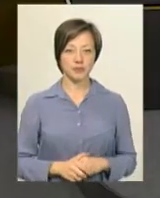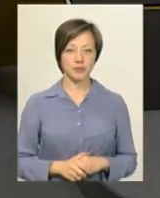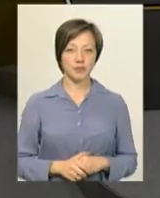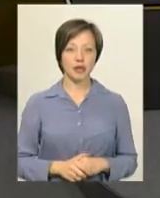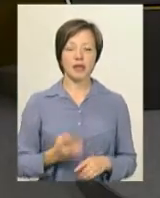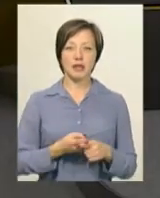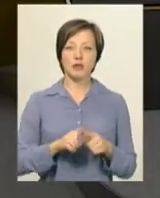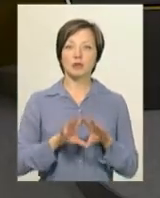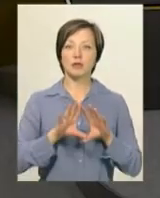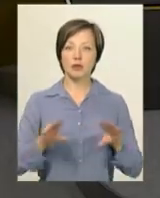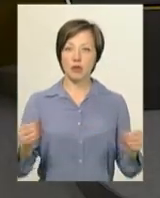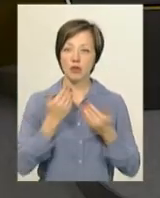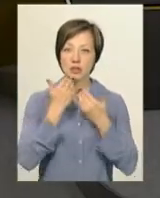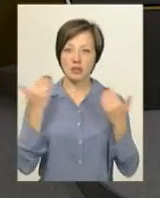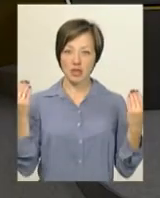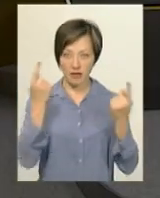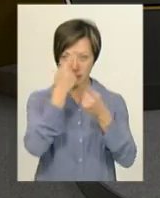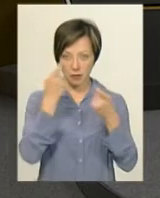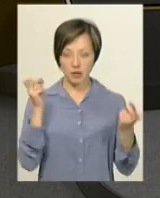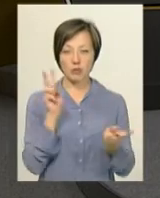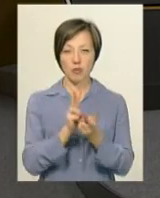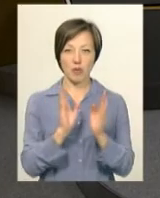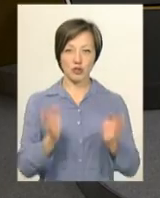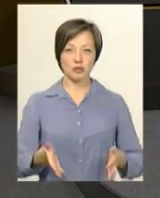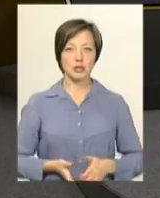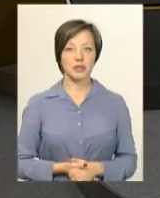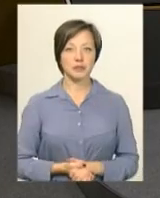На цю годину це була остання інформація. Побачимось!